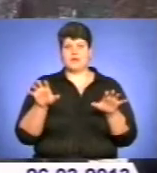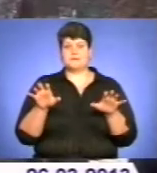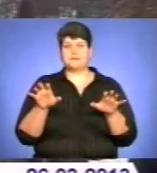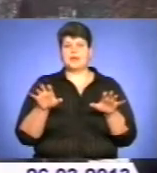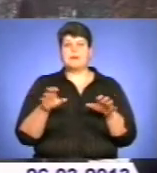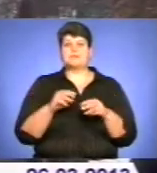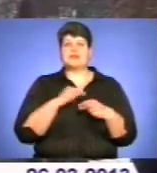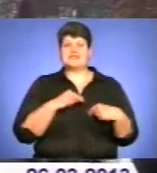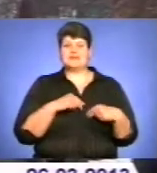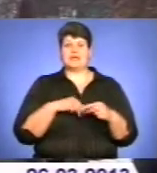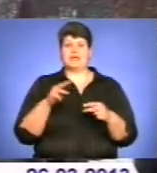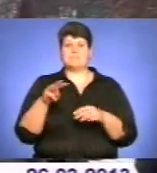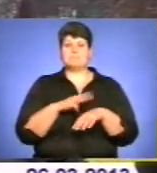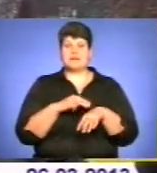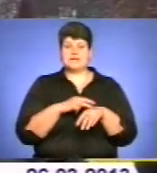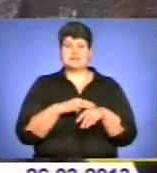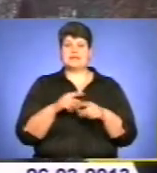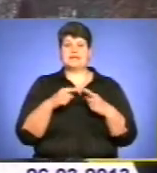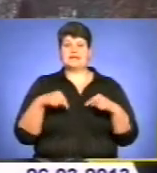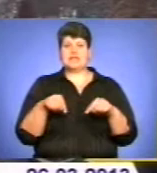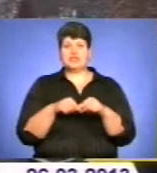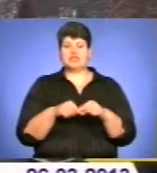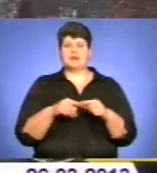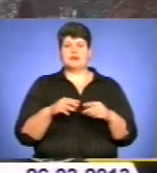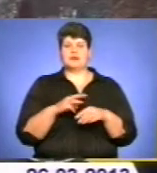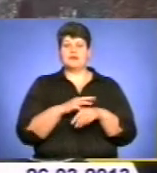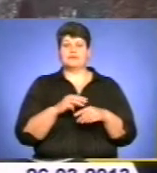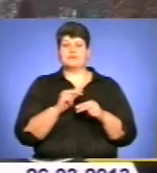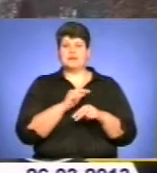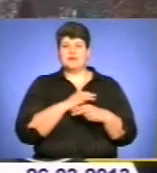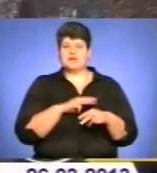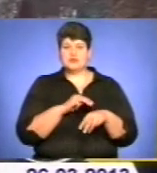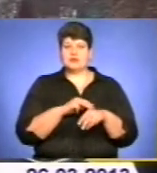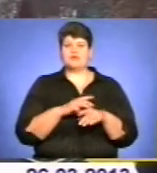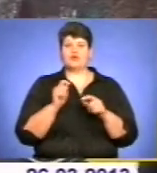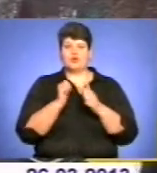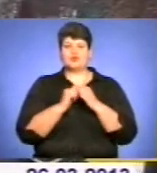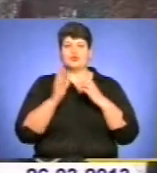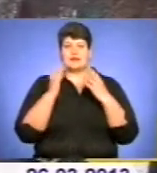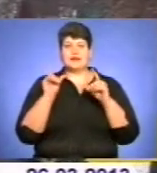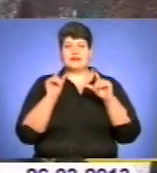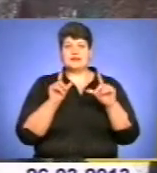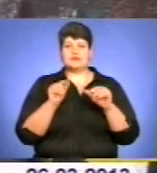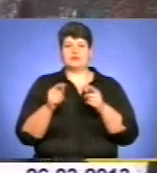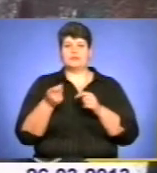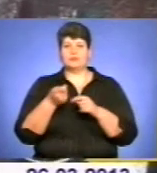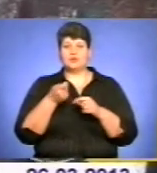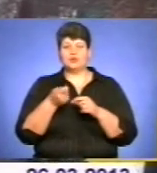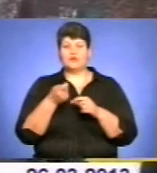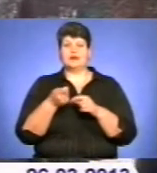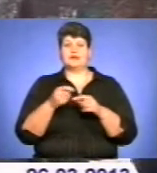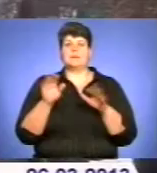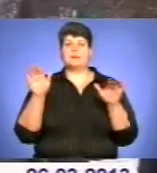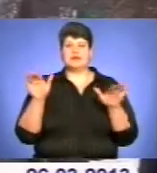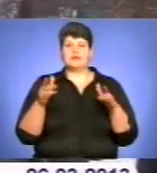міліції, зокрема дільничі інспектори, які обслуговують цю територію, кожен день зараз їздять для того, щоб підготувати цих птахів, які опинилися в